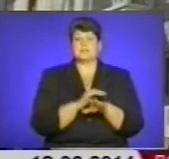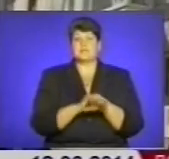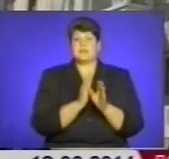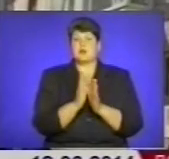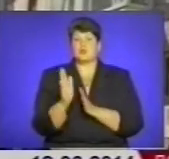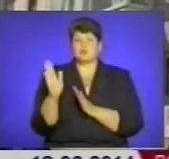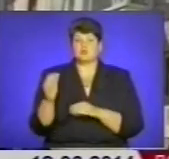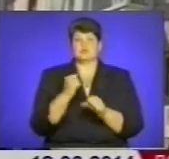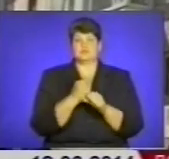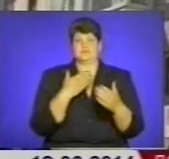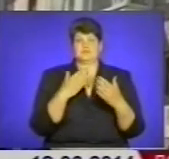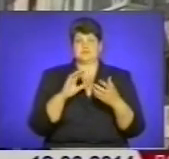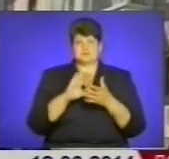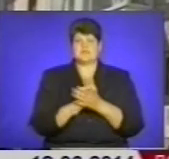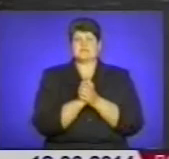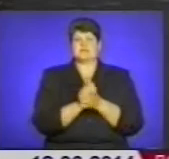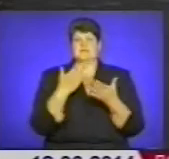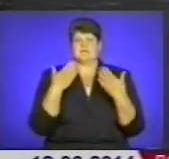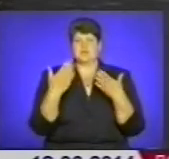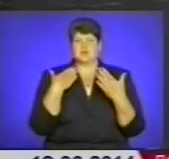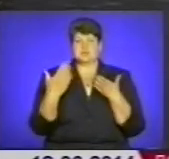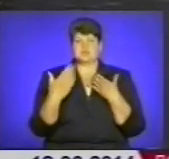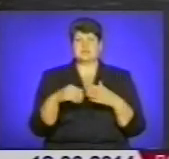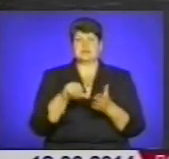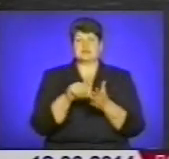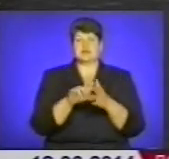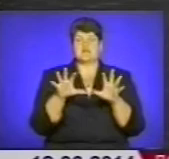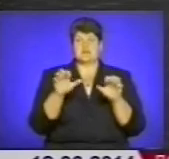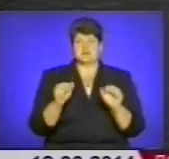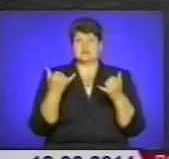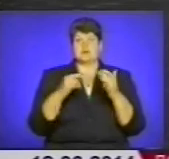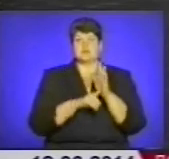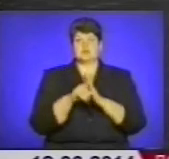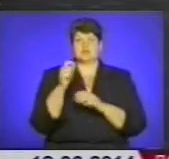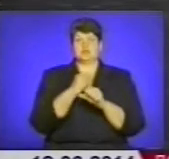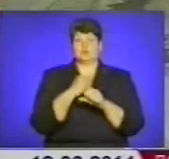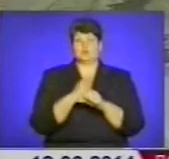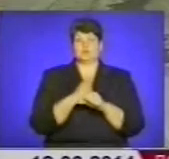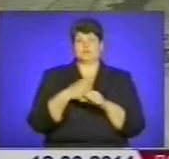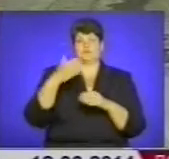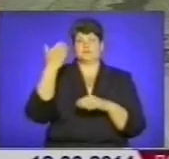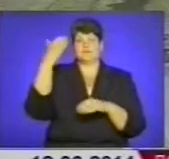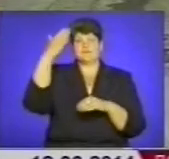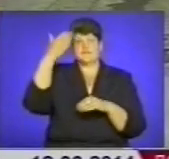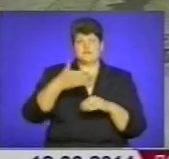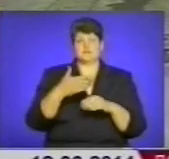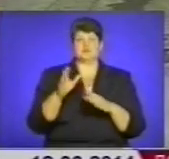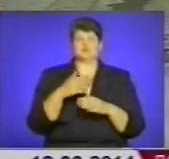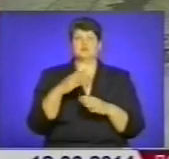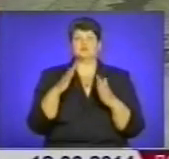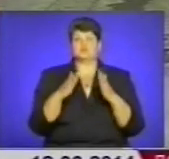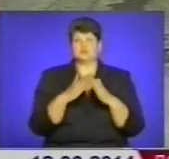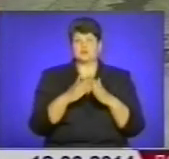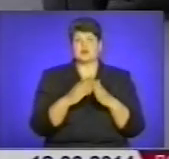відносини між представниками влади і сусідами, тож зараз починають роботу над фасадною частиною будинку. Однак проблемних ділянок у цьому